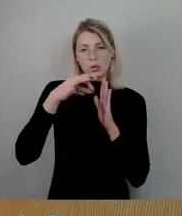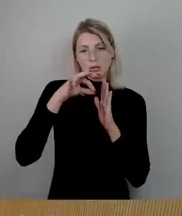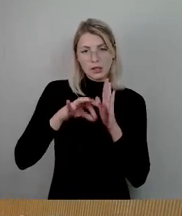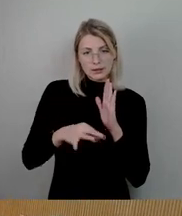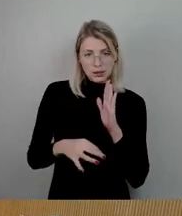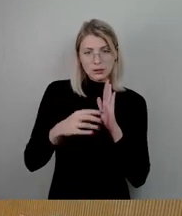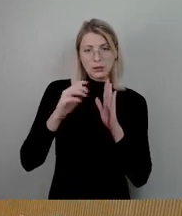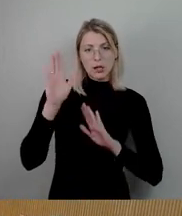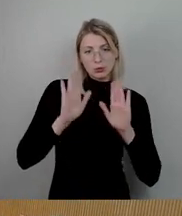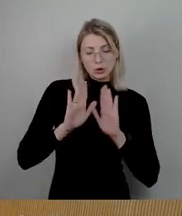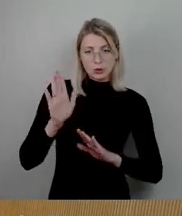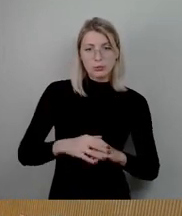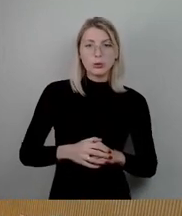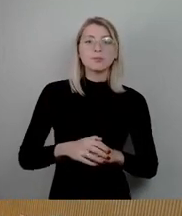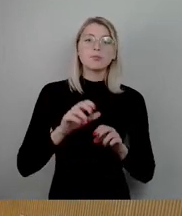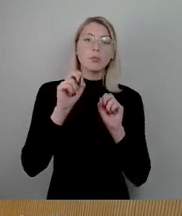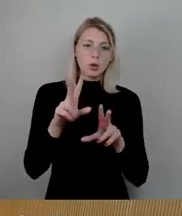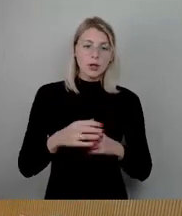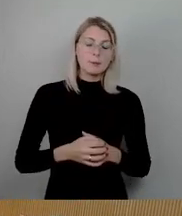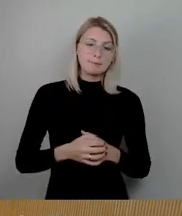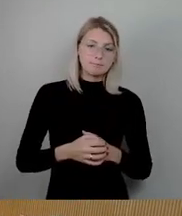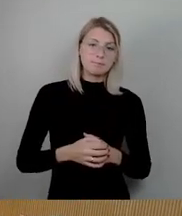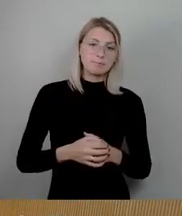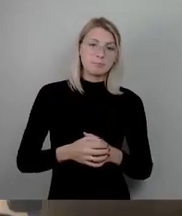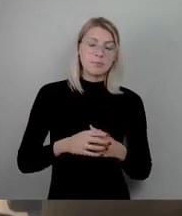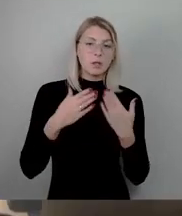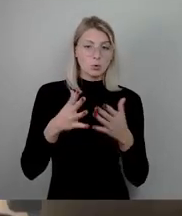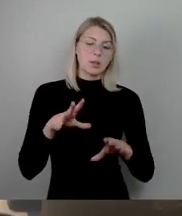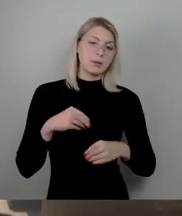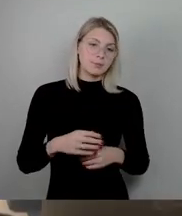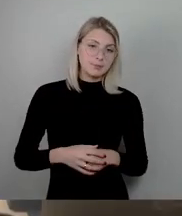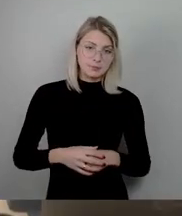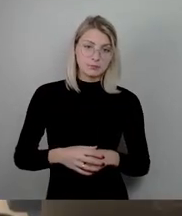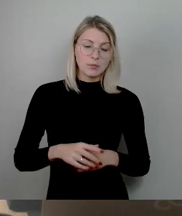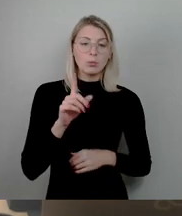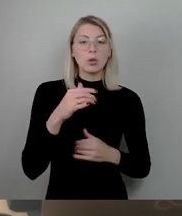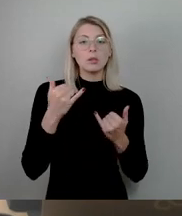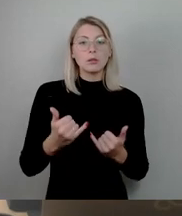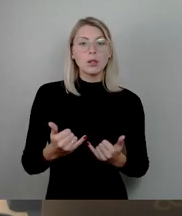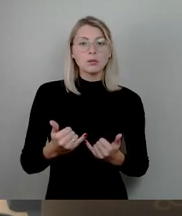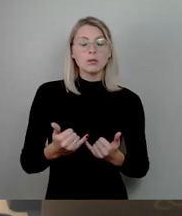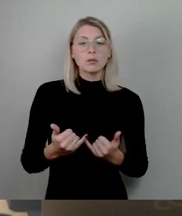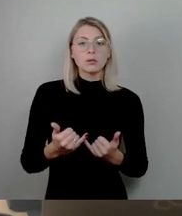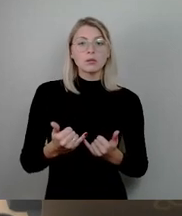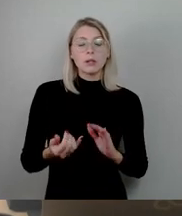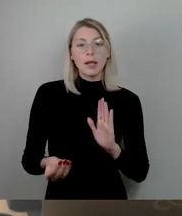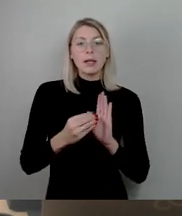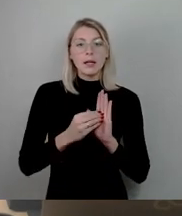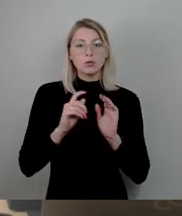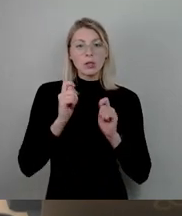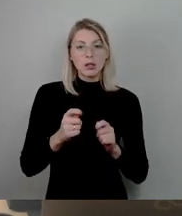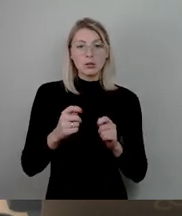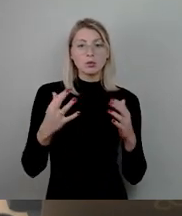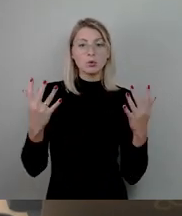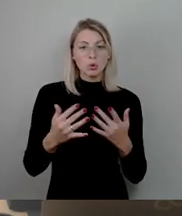Okay, so machen wir das. Und deswegen rufe ich jetzt den Ersetzungsantrag Bündnis 90 die Grünen